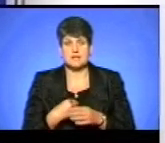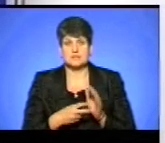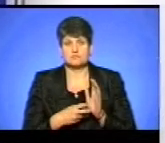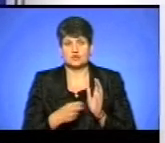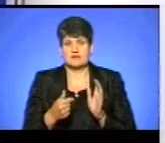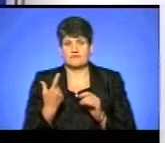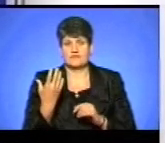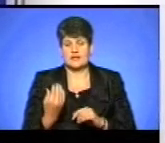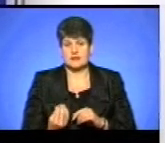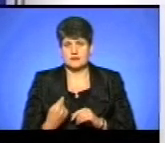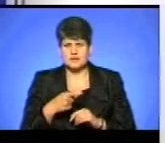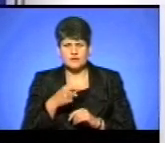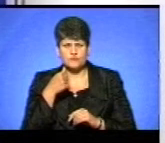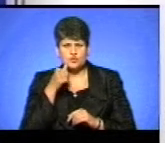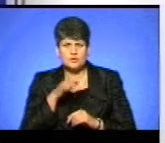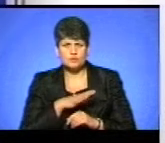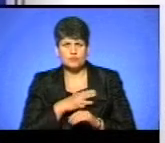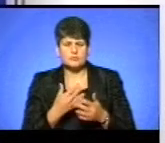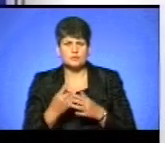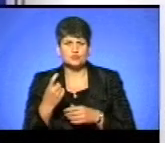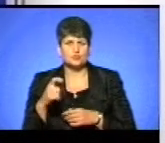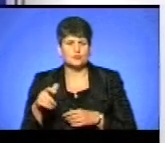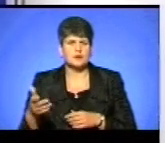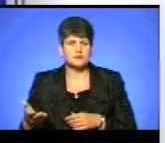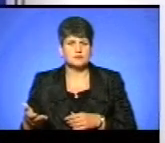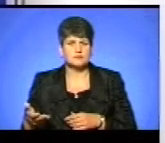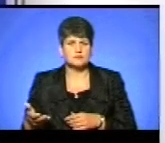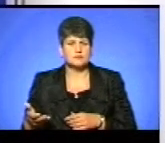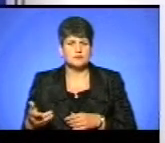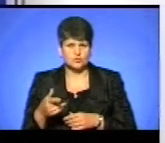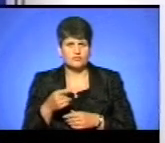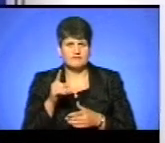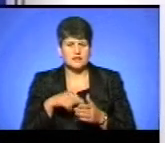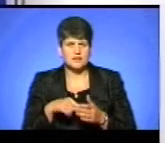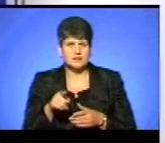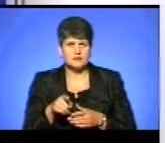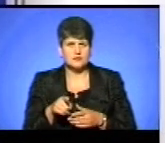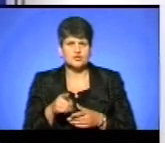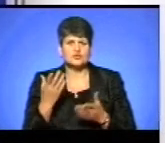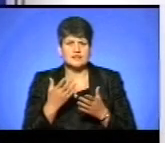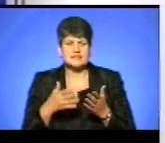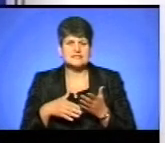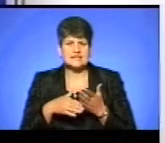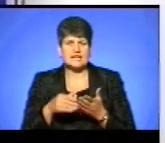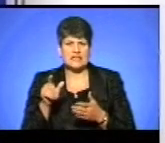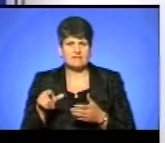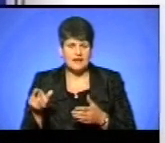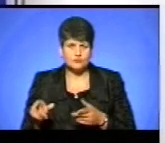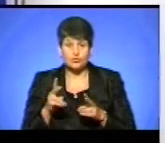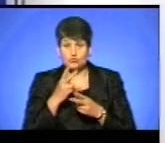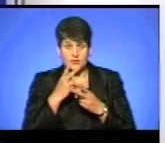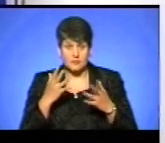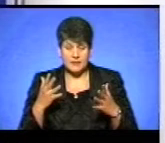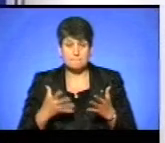Їх було вчора ввечері близько ста чоловік. То ви вірите, що якийсь інвестор, якого ніхто ніколи не бачив,